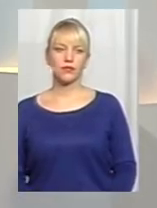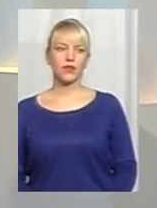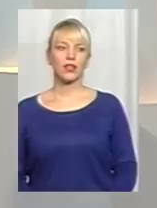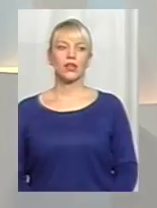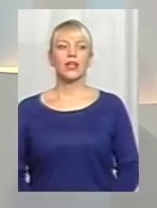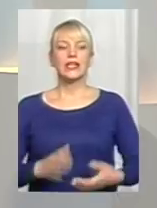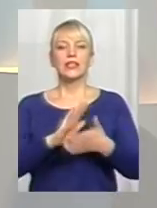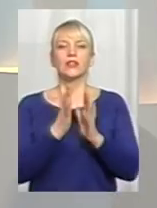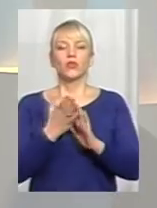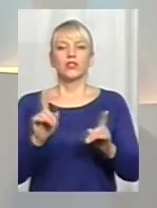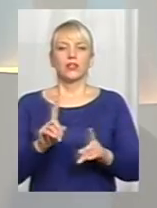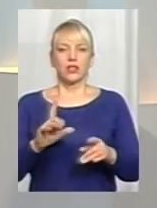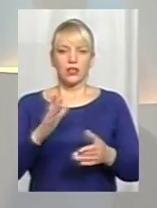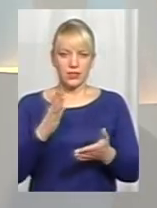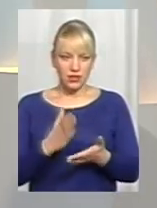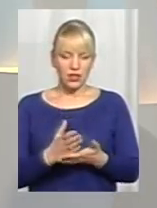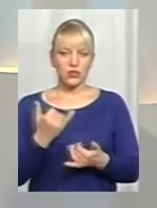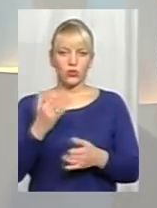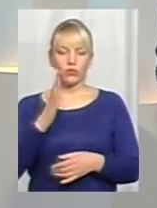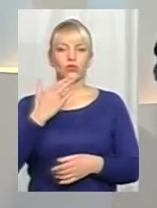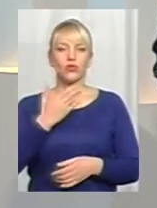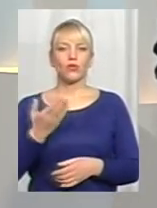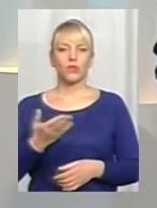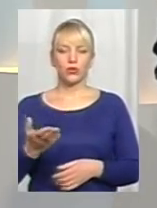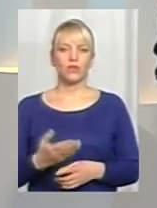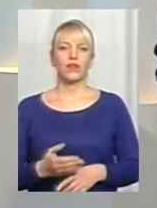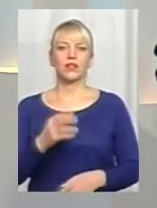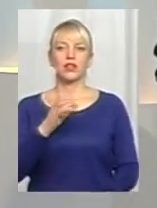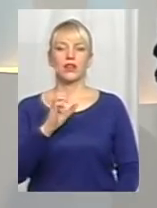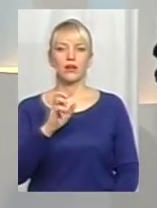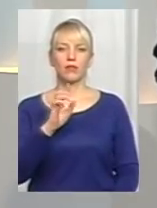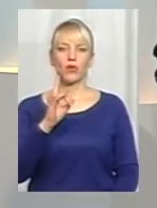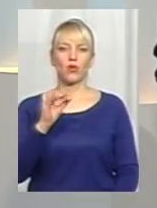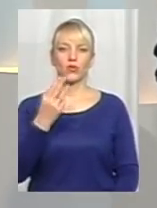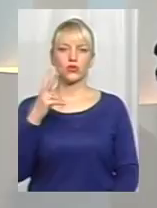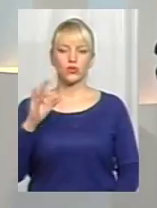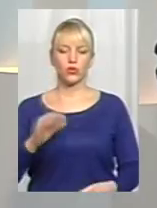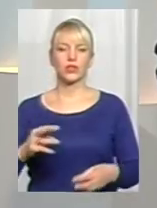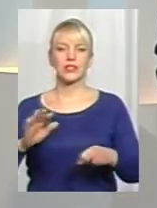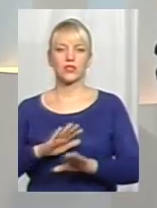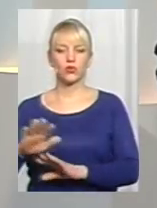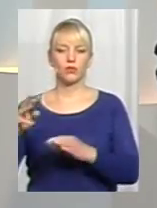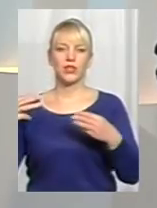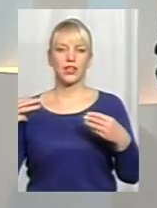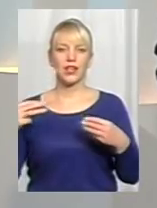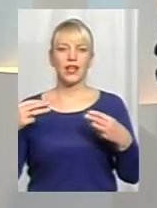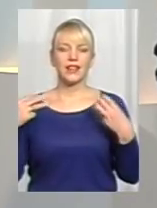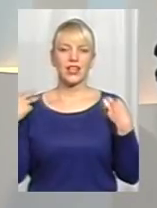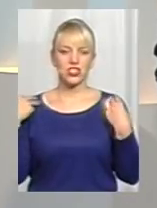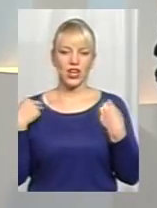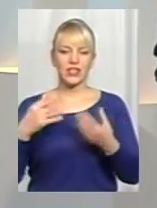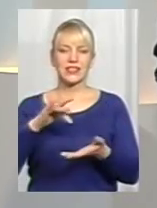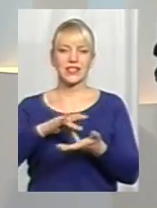Ситуацію, яка склалася сьогодні, нам коментуватимуть Іван Брошко, заступник начальника Центрально